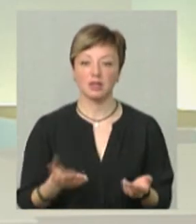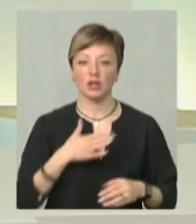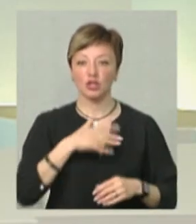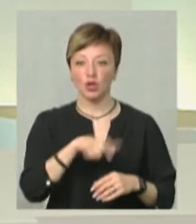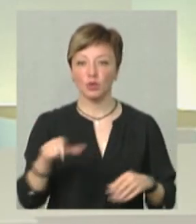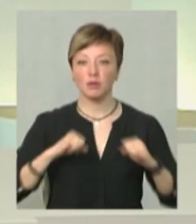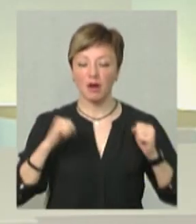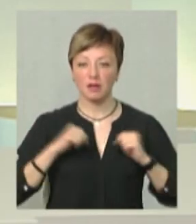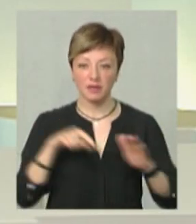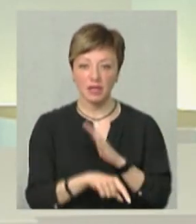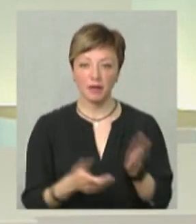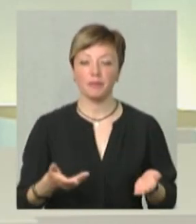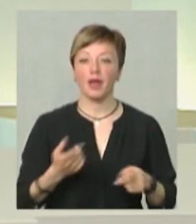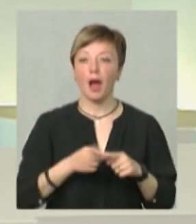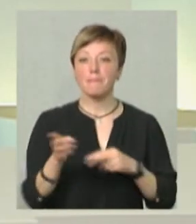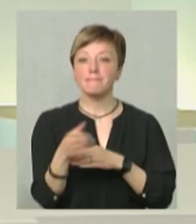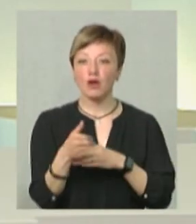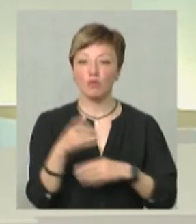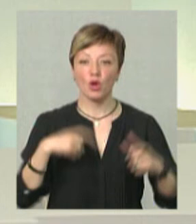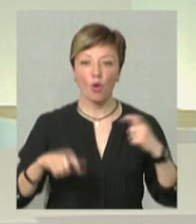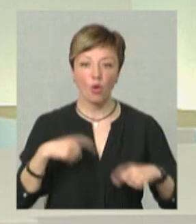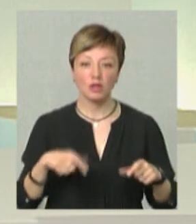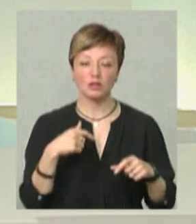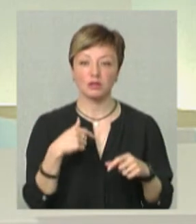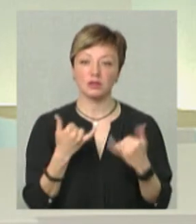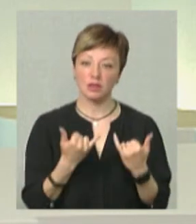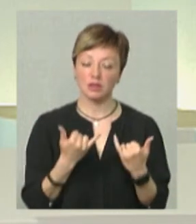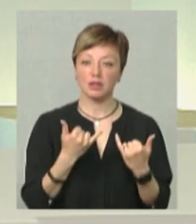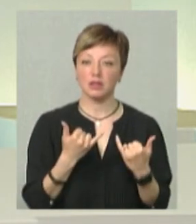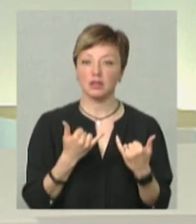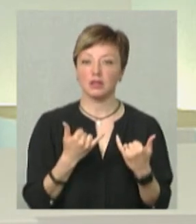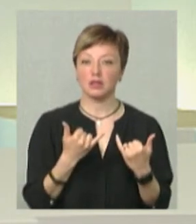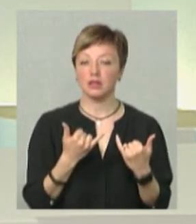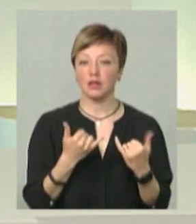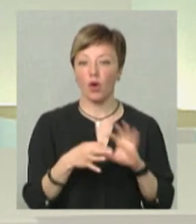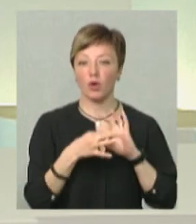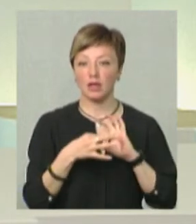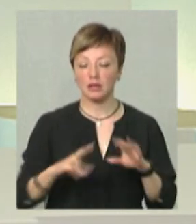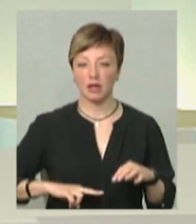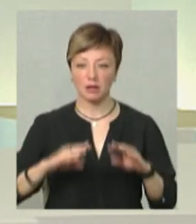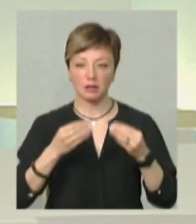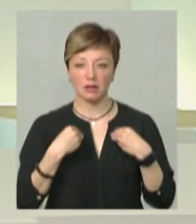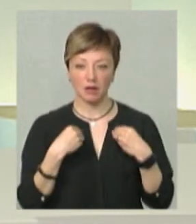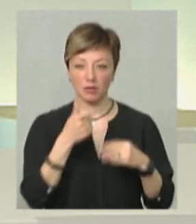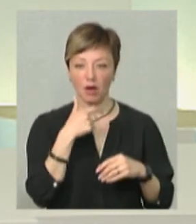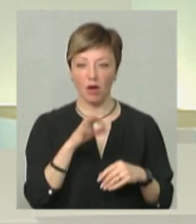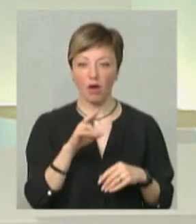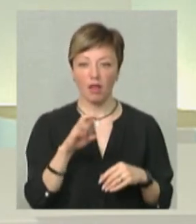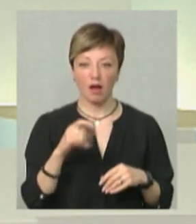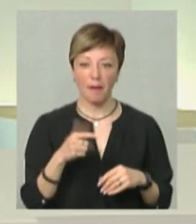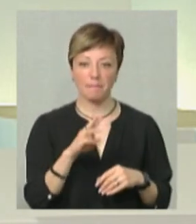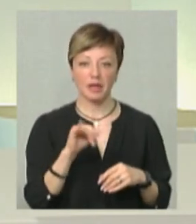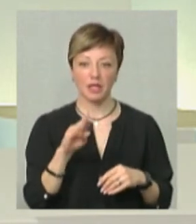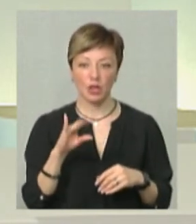Наші люди намагаються звідти якось тікти. Тобто Маріупольський коледж, мені люб'язно контакти директора Маріупольського коледжу надав пан Олег